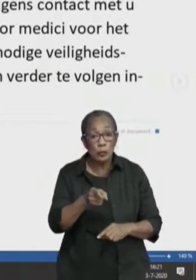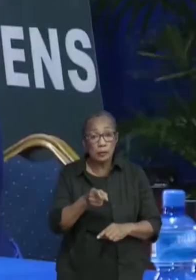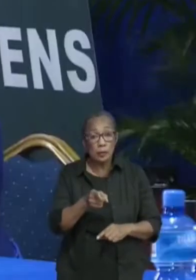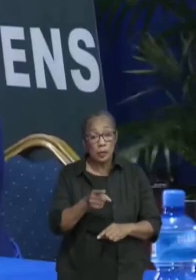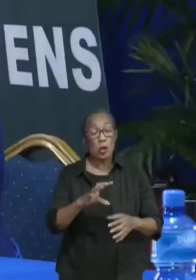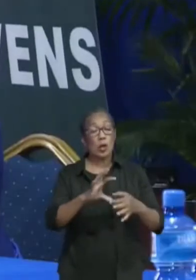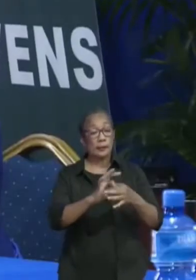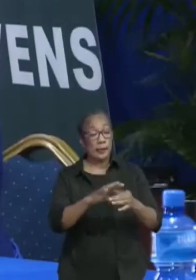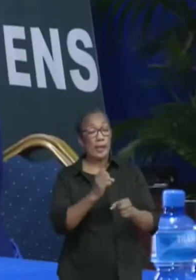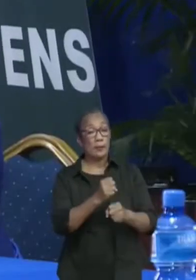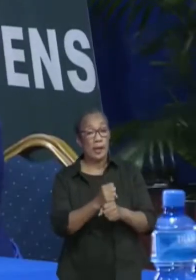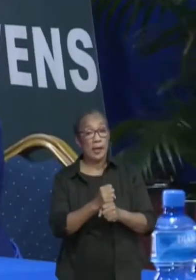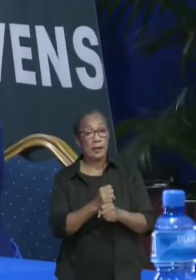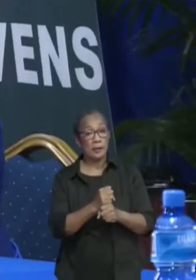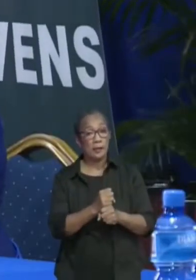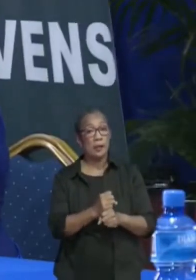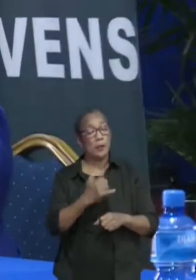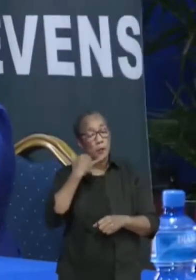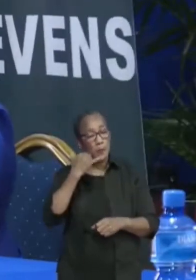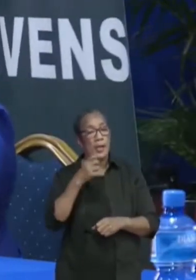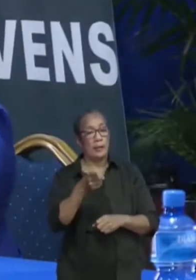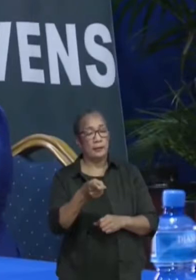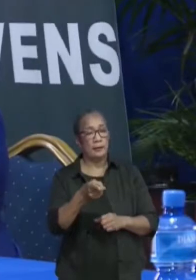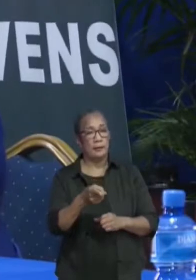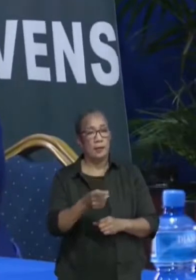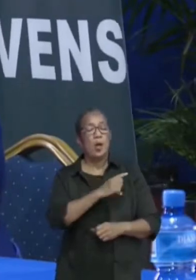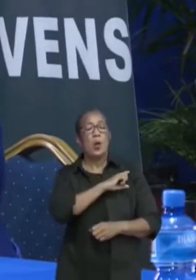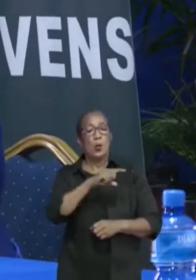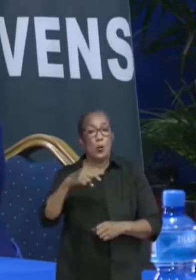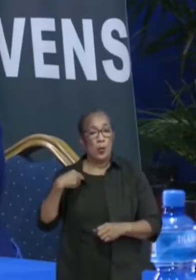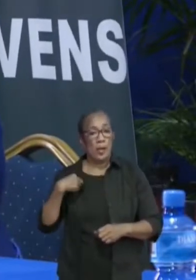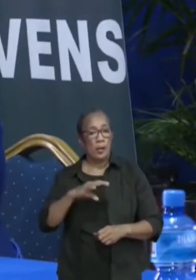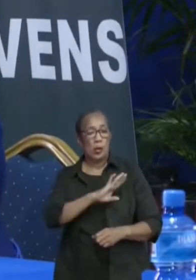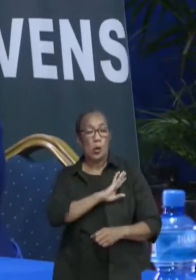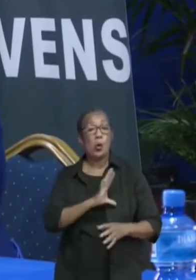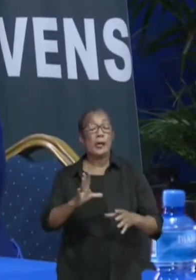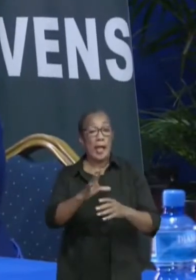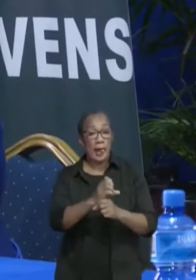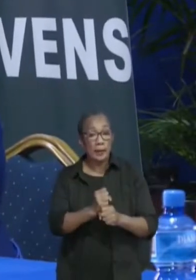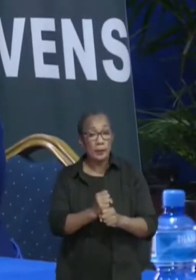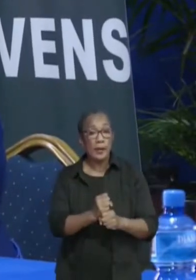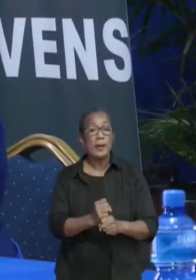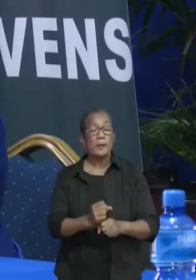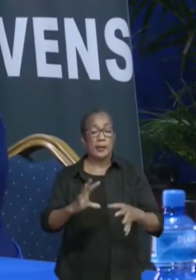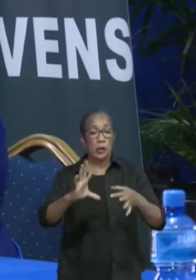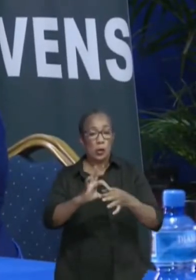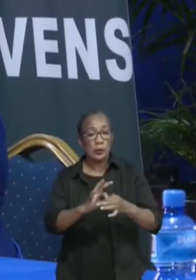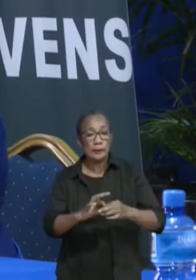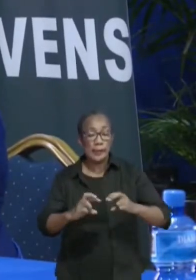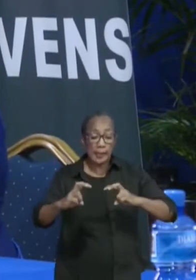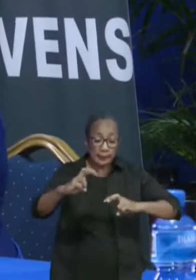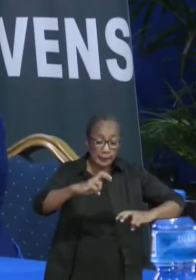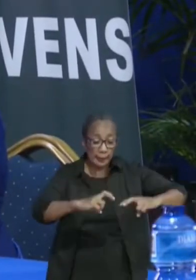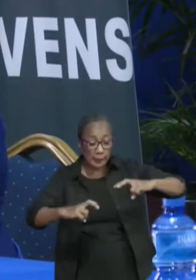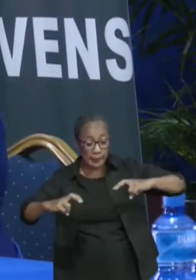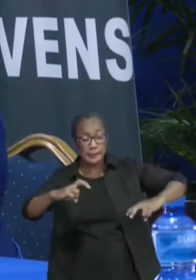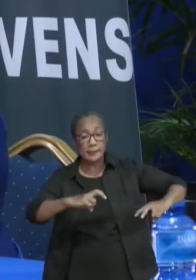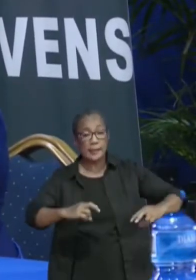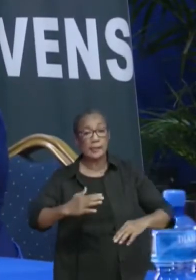gecontact, gaan wij dat doen. Dus wij gaan ook helpen met de contact tracing om